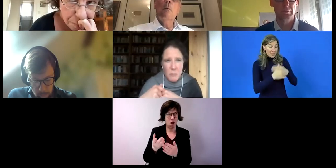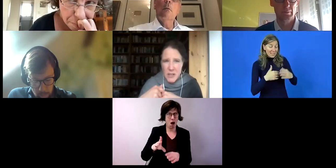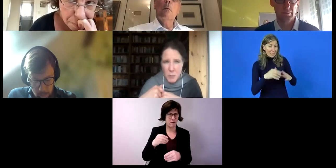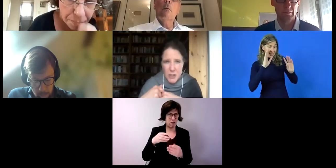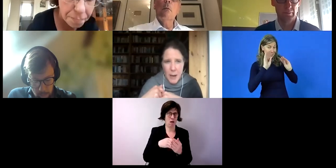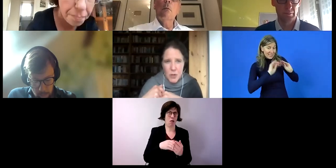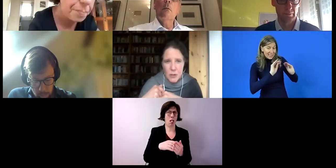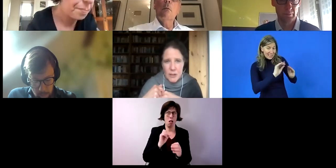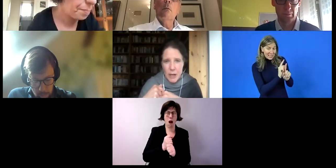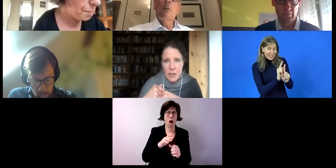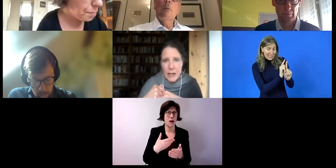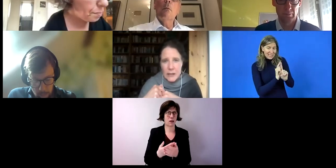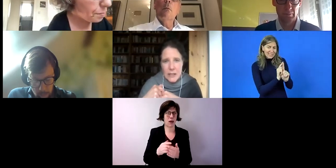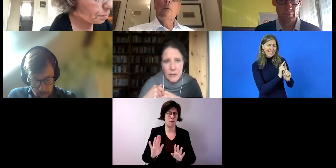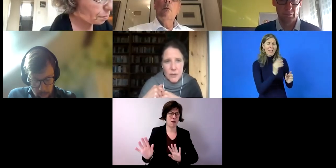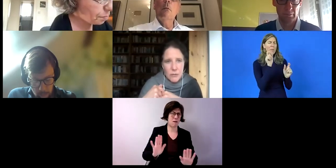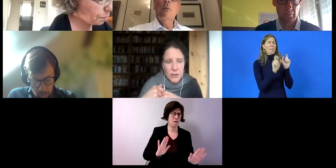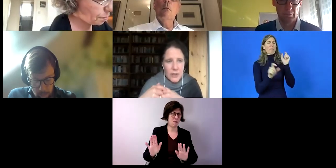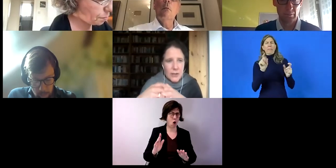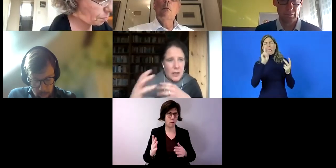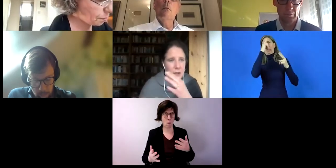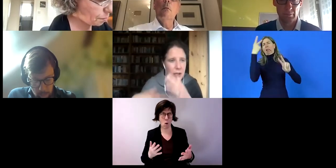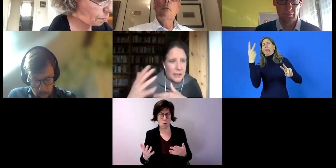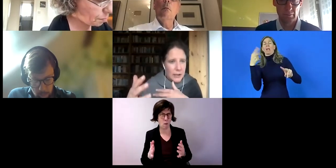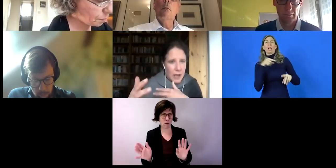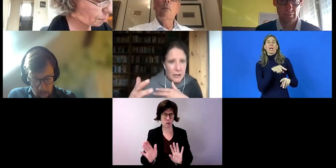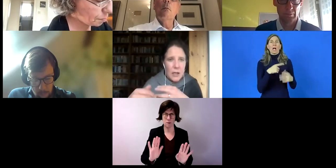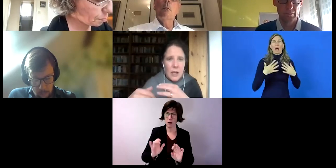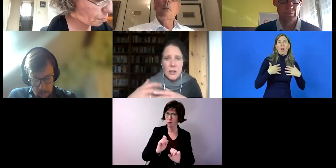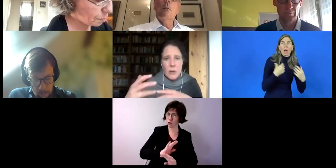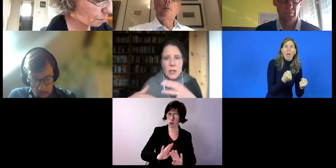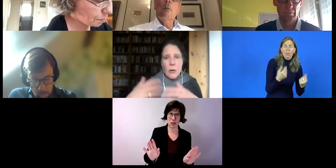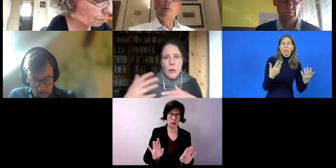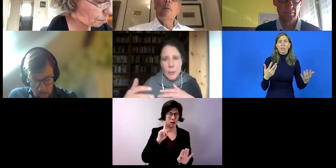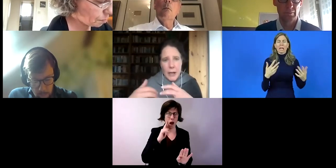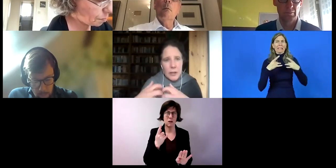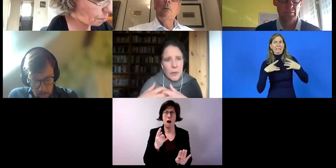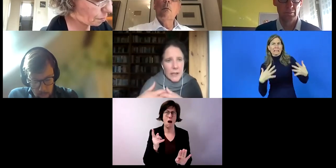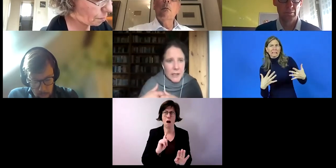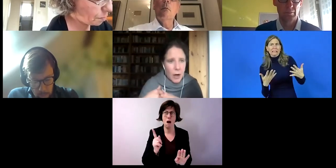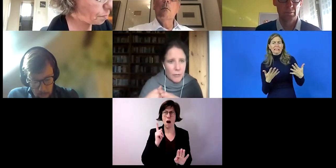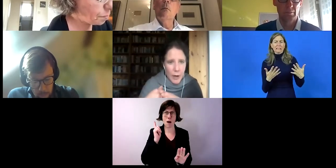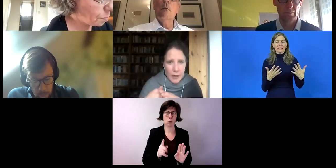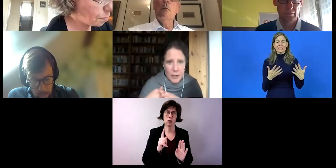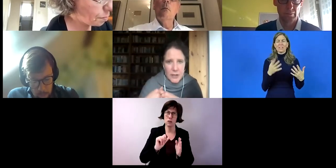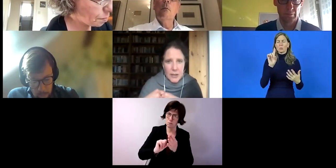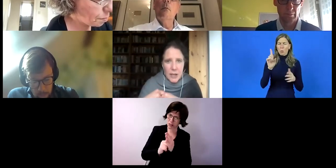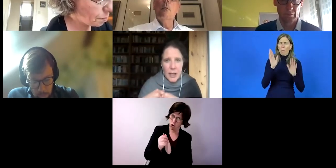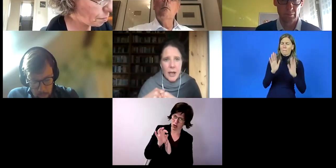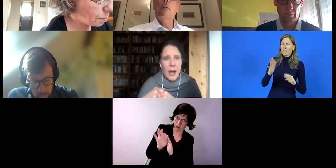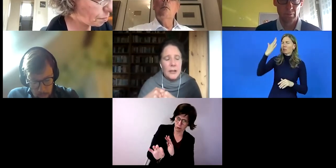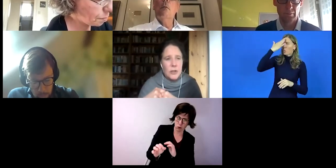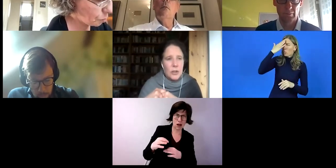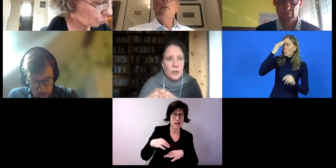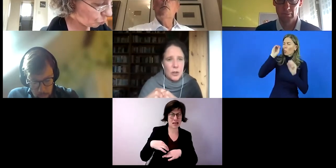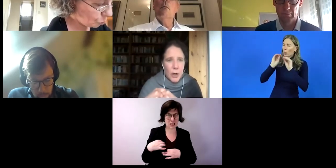die Arbeitgeber so ein bisschen zögerlich. Und sie haben dann auch gedacht, dass sie wahrscheinlich ganz besondere Vorkehrungen im Bereich Gesundheits